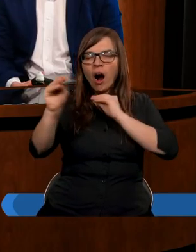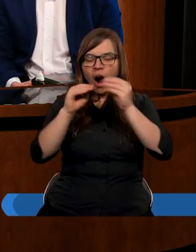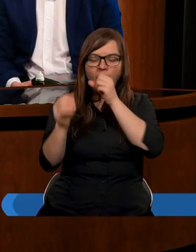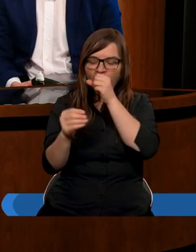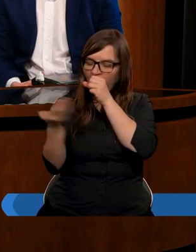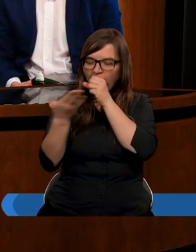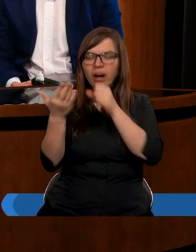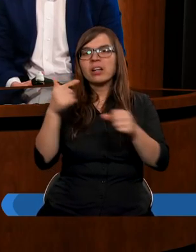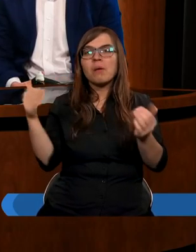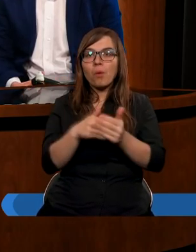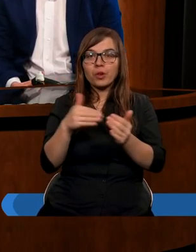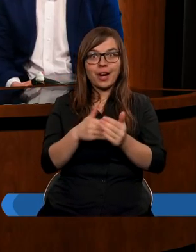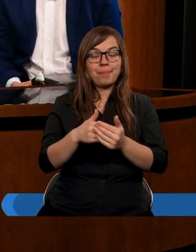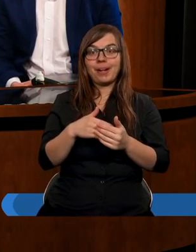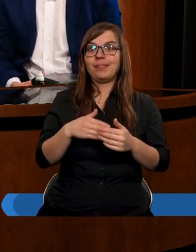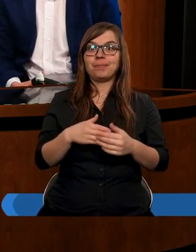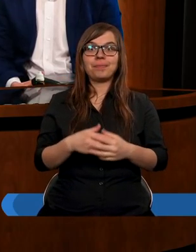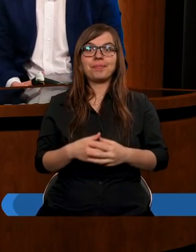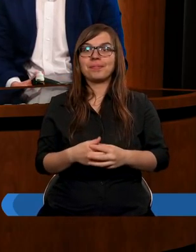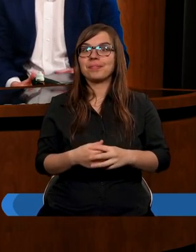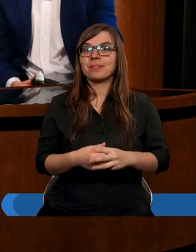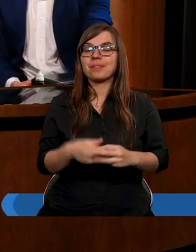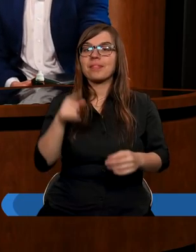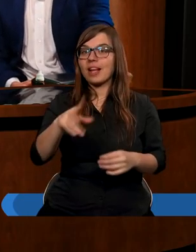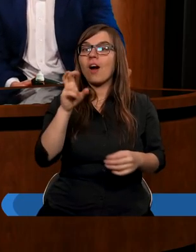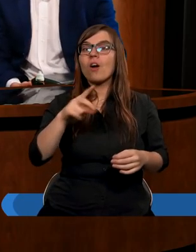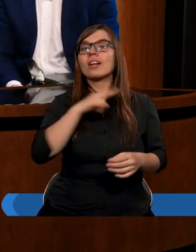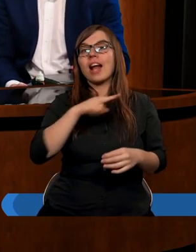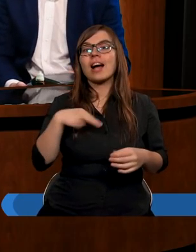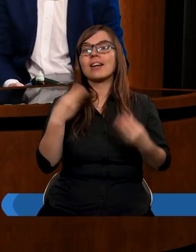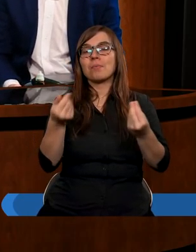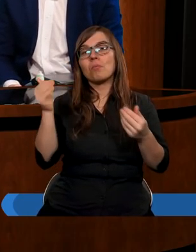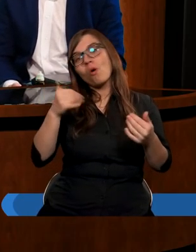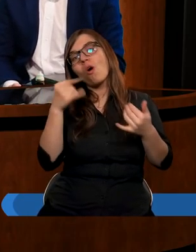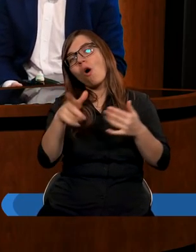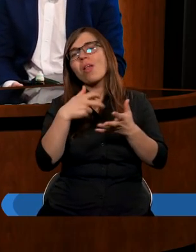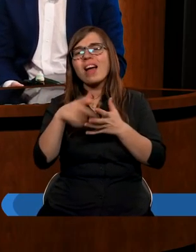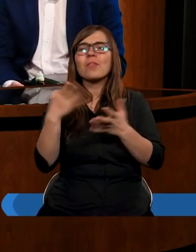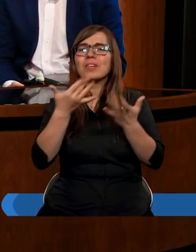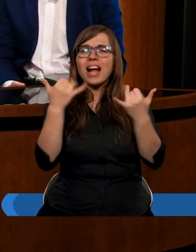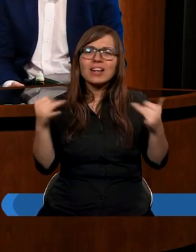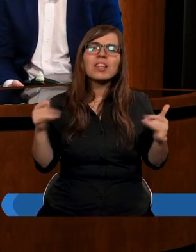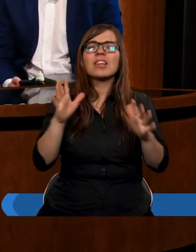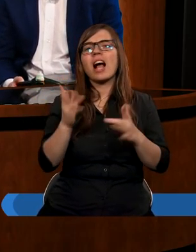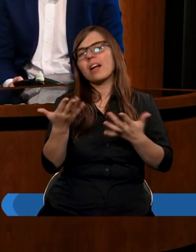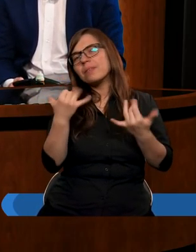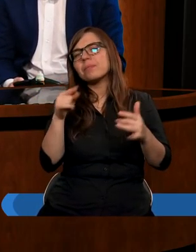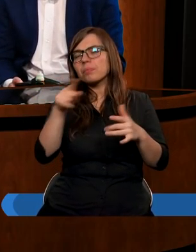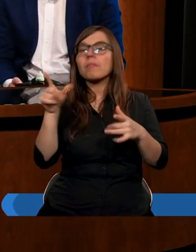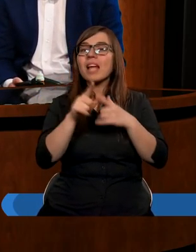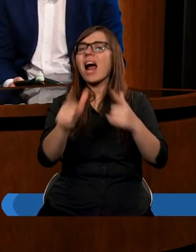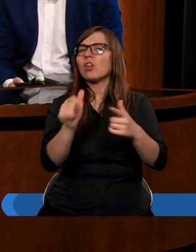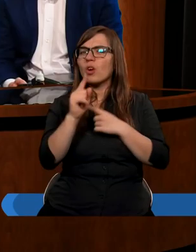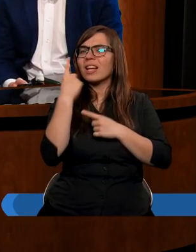z naszych pieniędzy. Może one idą gdzieś indziej. Ale to jest jeden